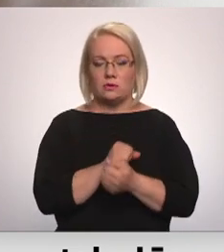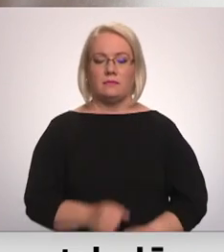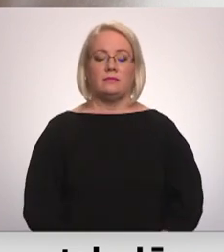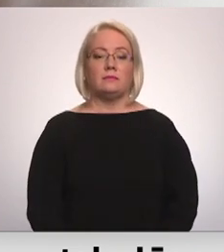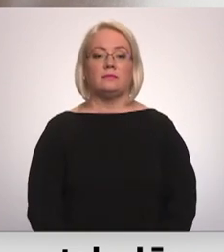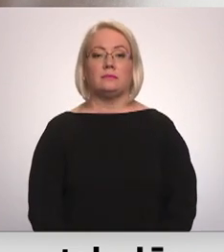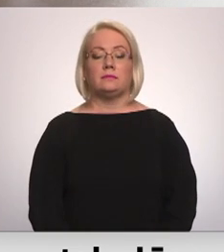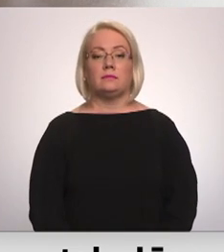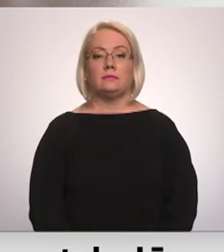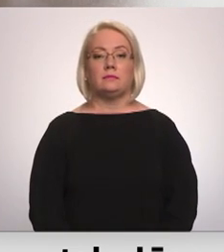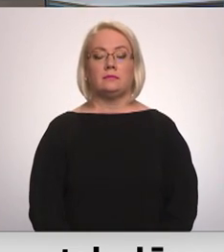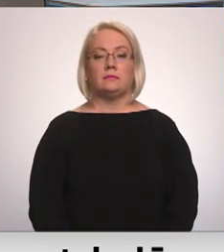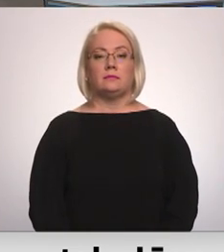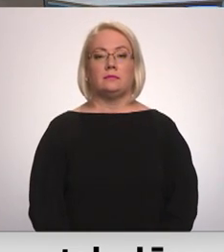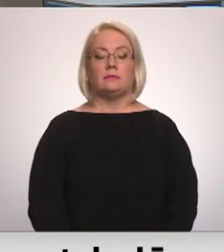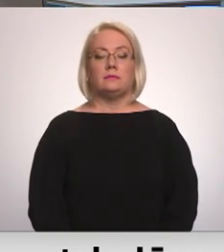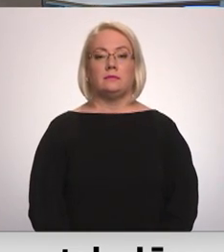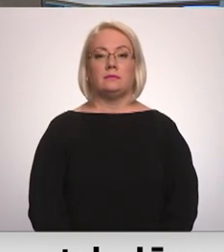Zandozola Baloda un Ivo Leitāns, Latvijas televīzija.